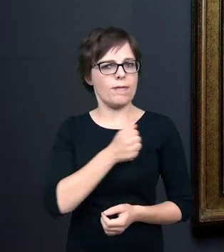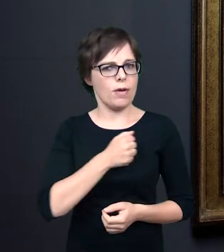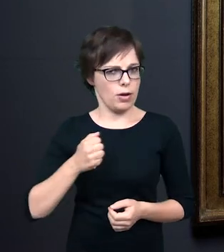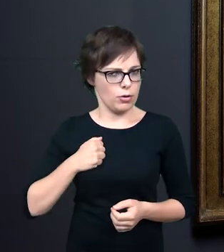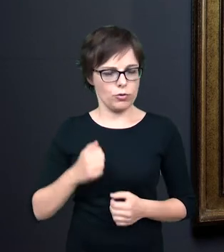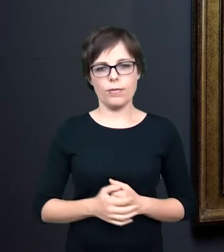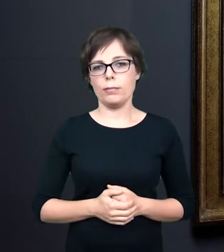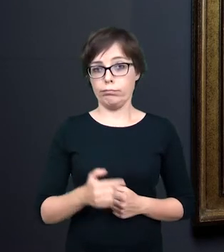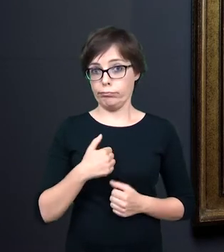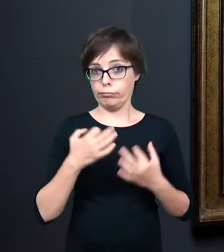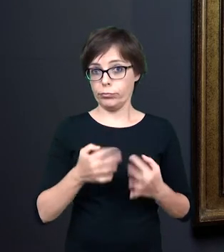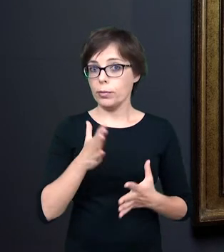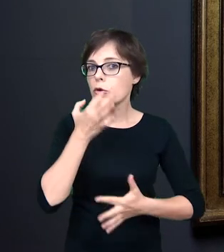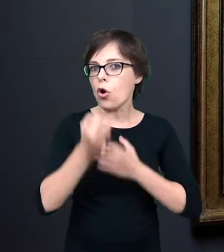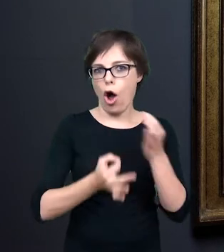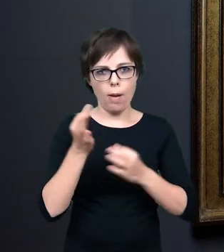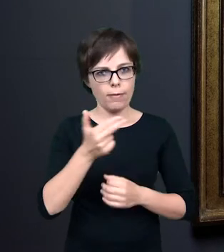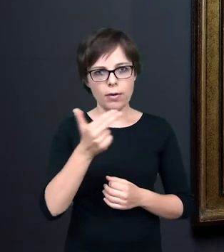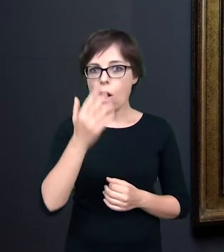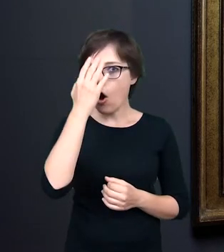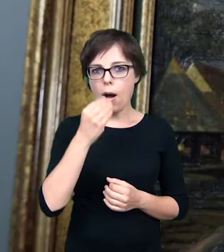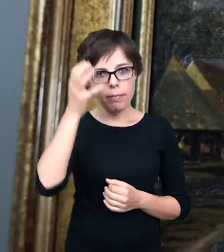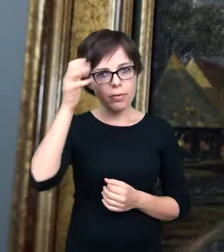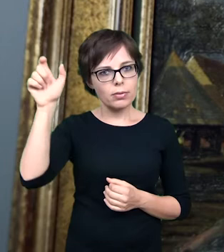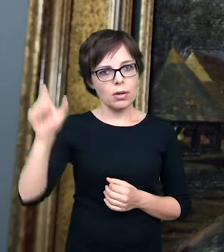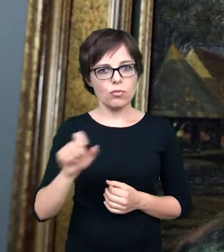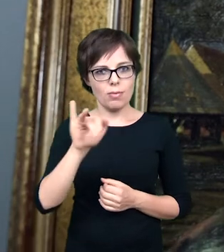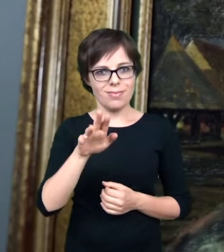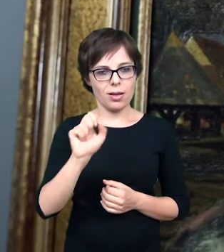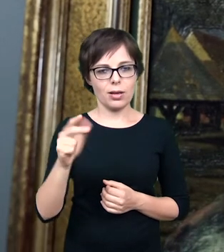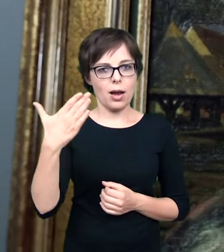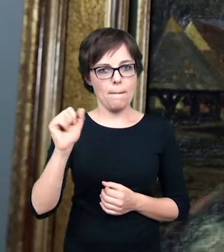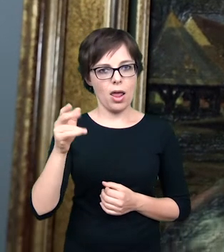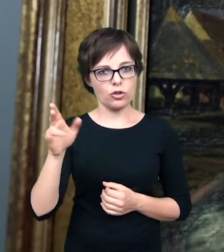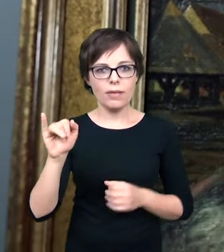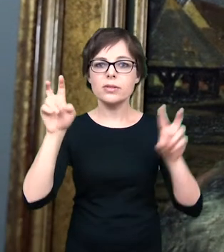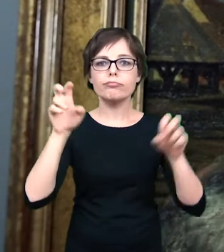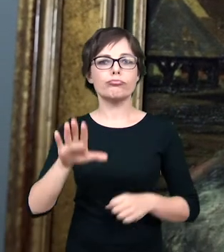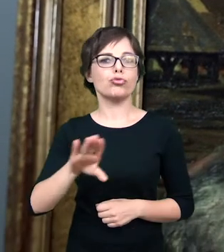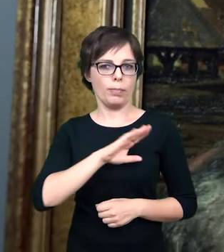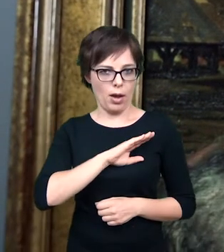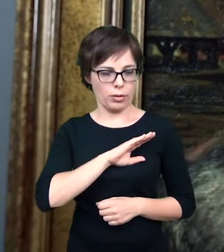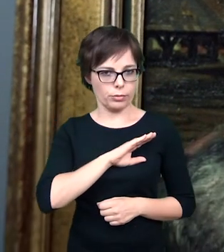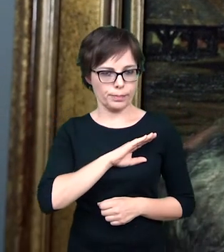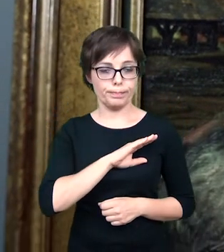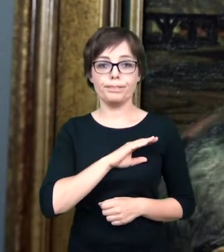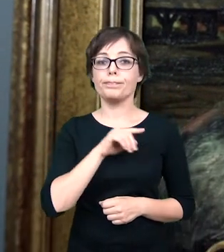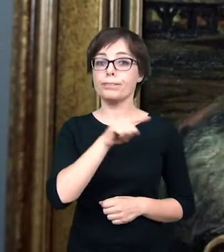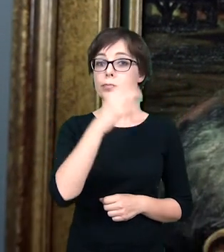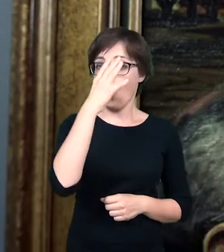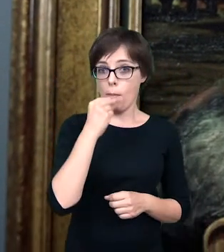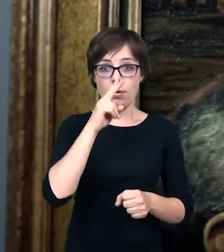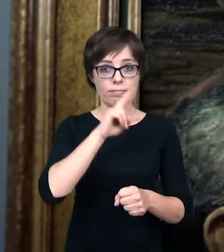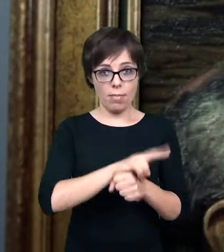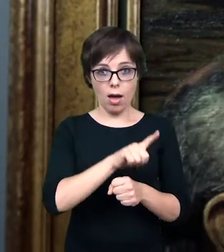Warszawie. Dzisiaj opowiem Państwu o obrazie Jacka Malczewskiego, śmierć, który na aukcji